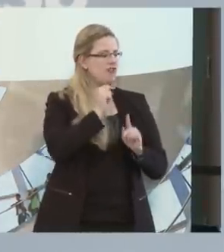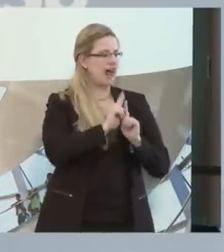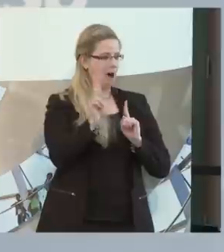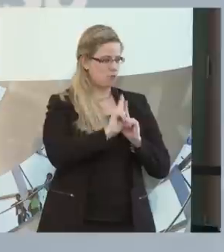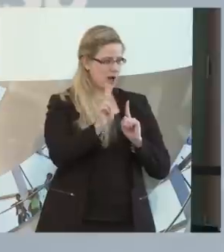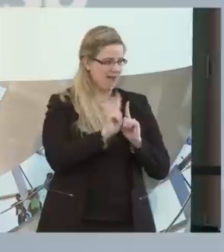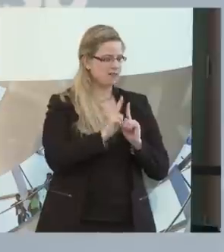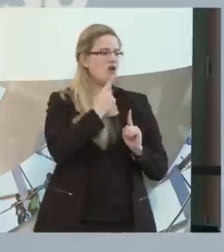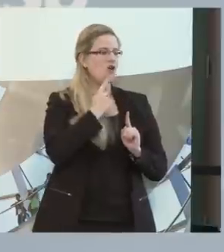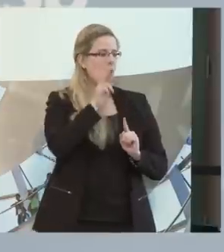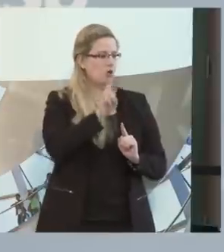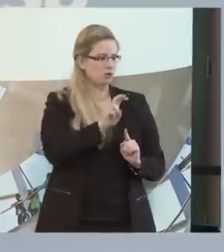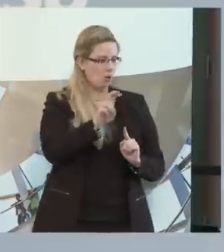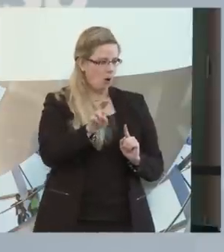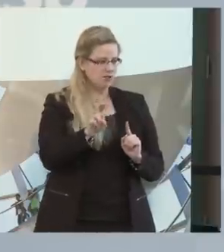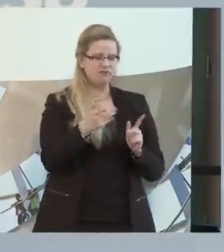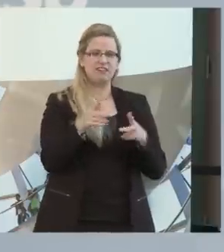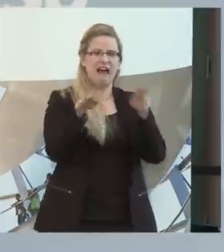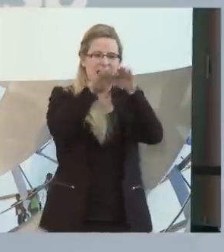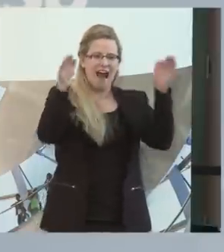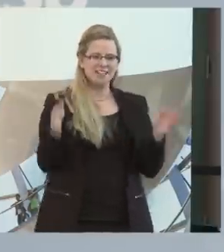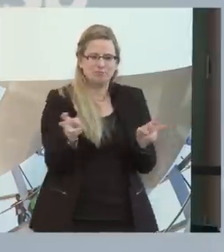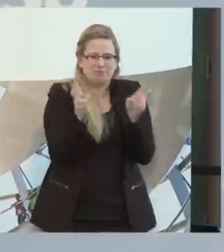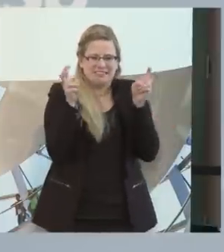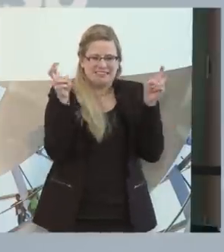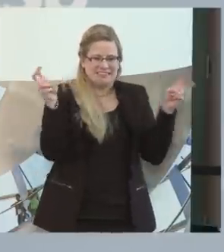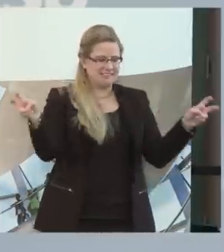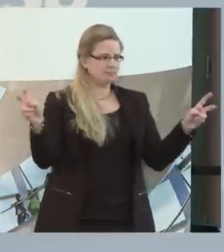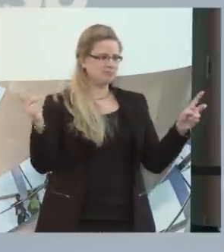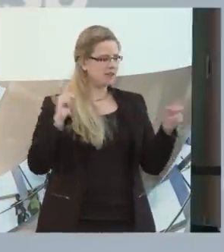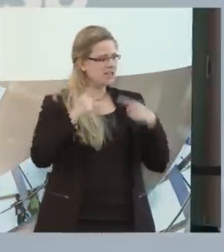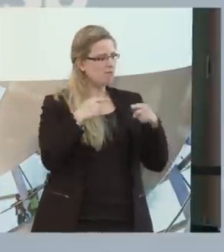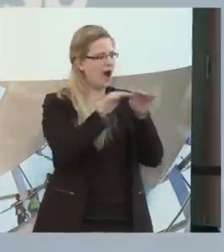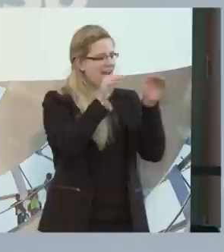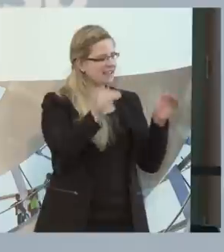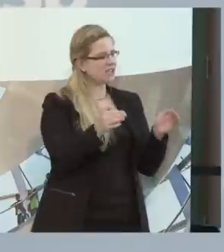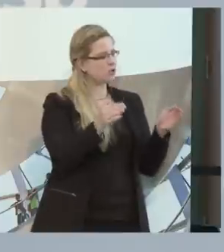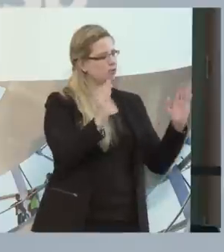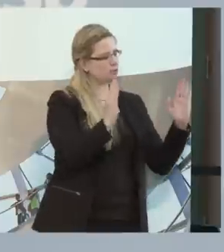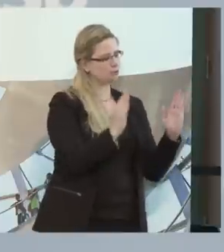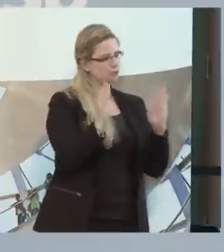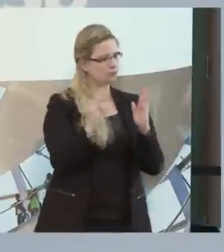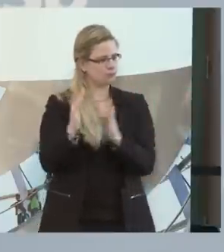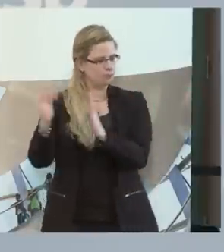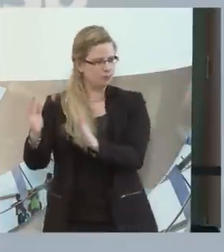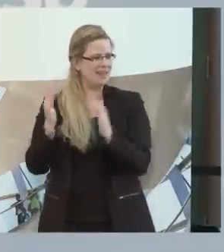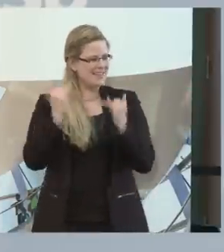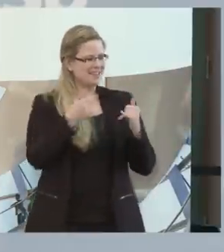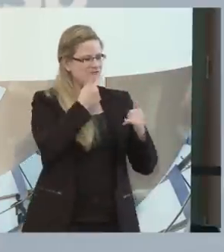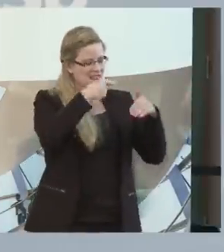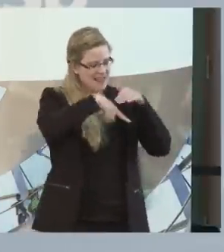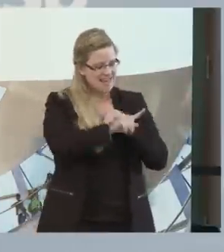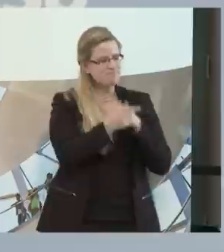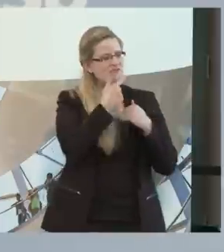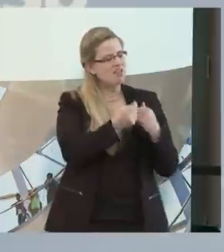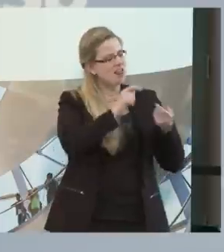nicht sehr viele riesige Einrichtungen, sondern haben immer auf kleine Einrichtungen gesetzt, die wir jetzt aber auch noch mal etwas umwandeln